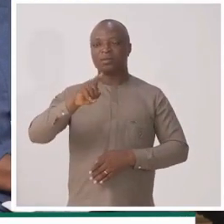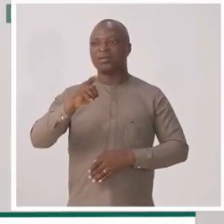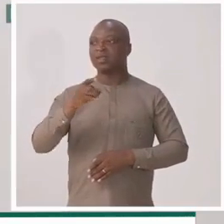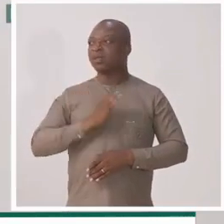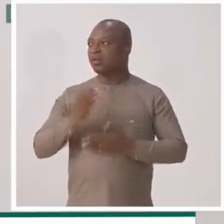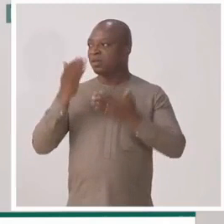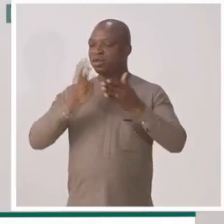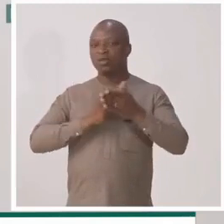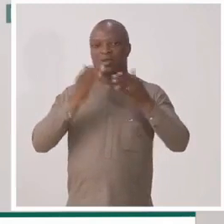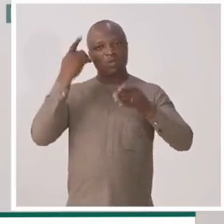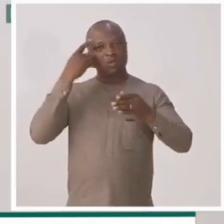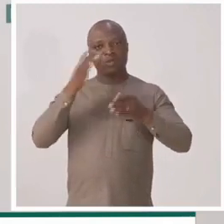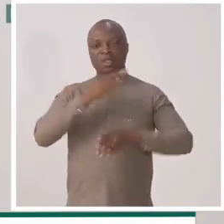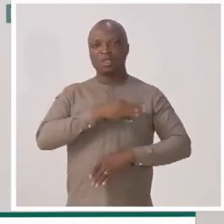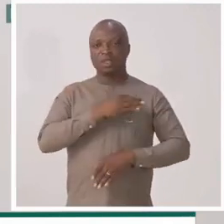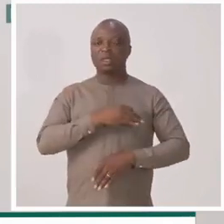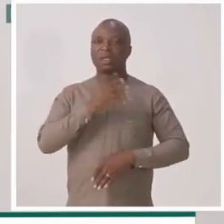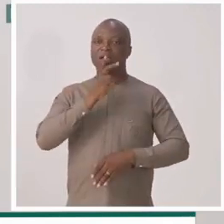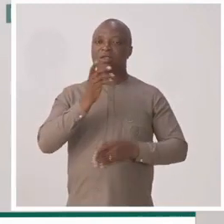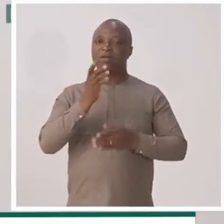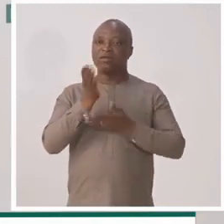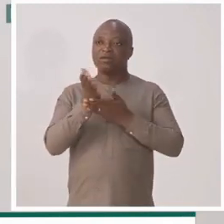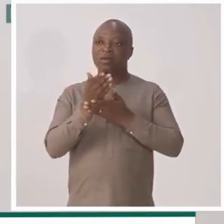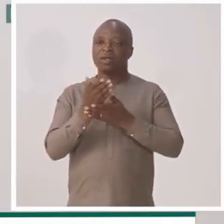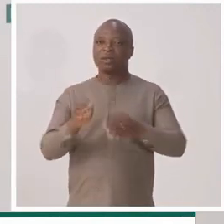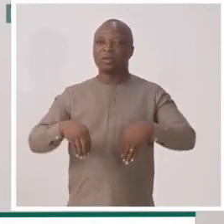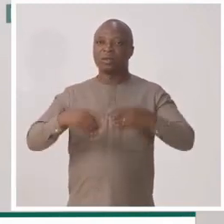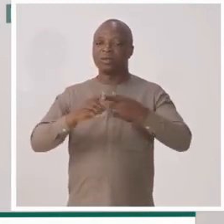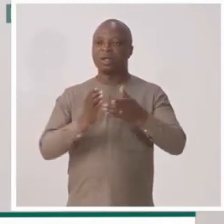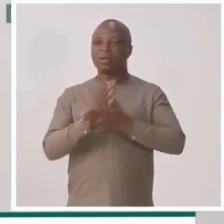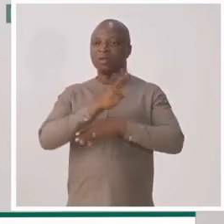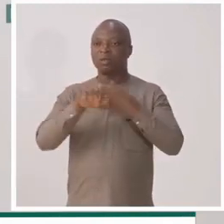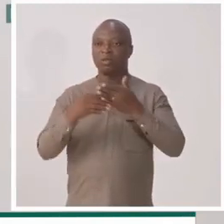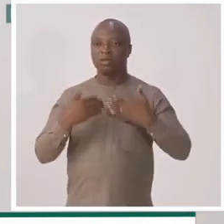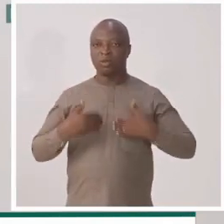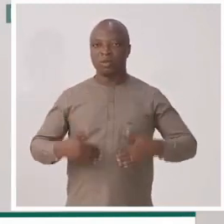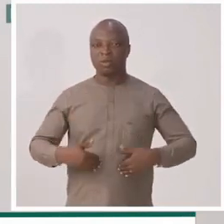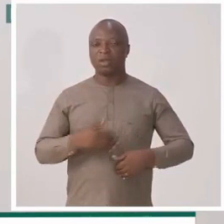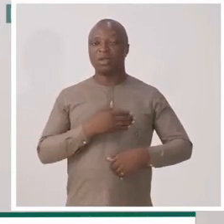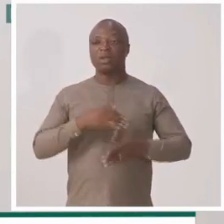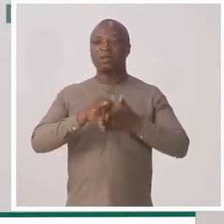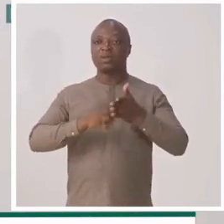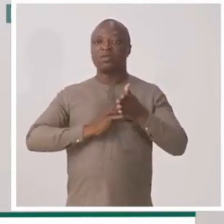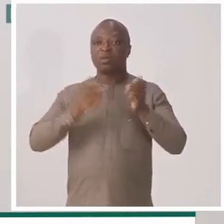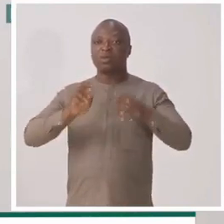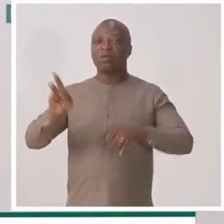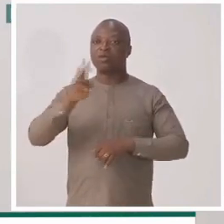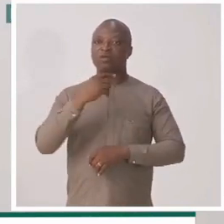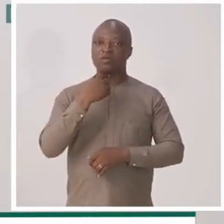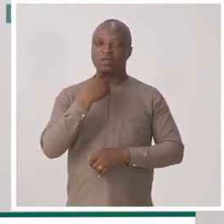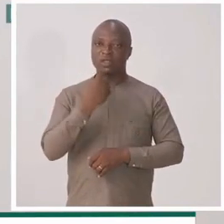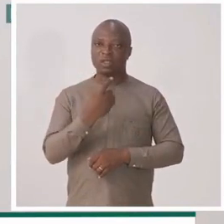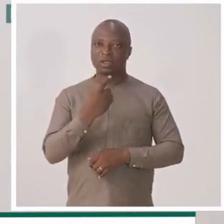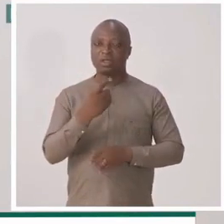vous remercie de votre intérêt. En réalité, c'est un intérêt qui est partagé par tout le monde. Et ce que je peux vous dire,